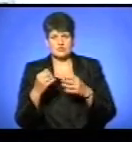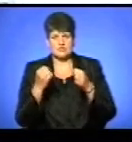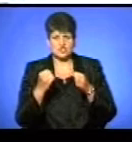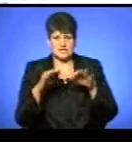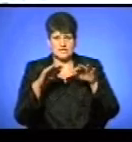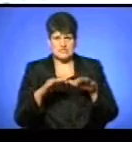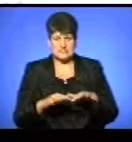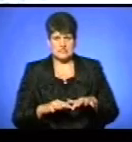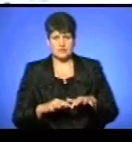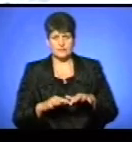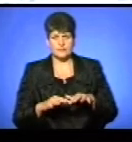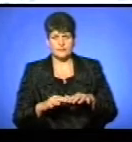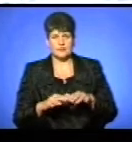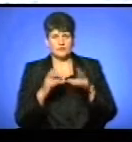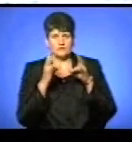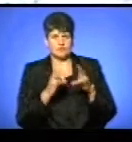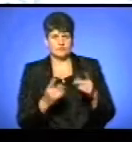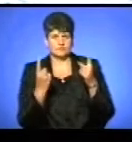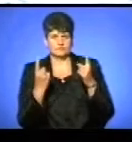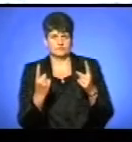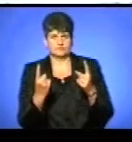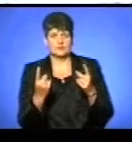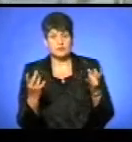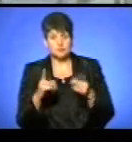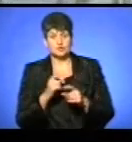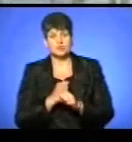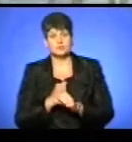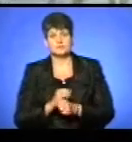Ну, самі розумієте, шкода не мала. Треба щось робити.